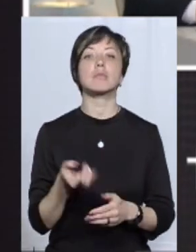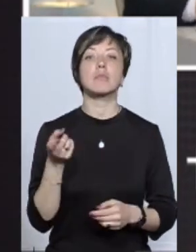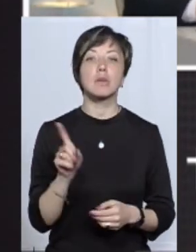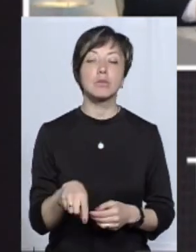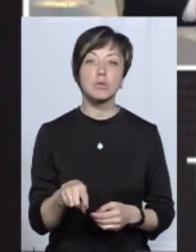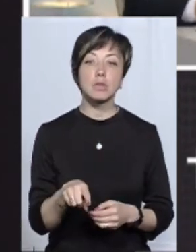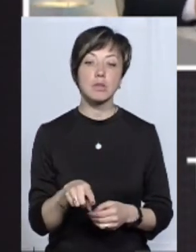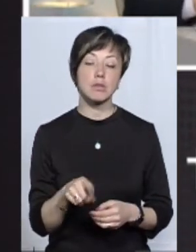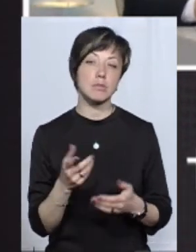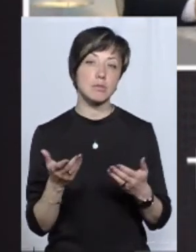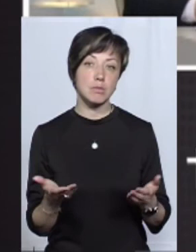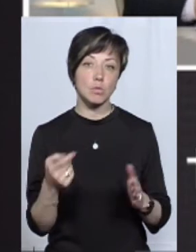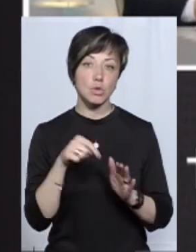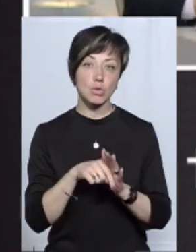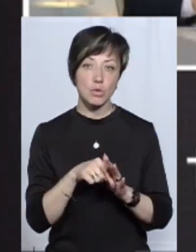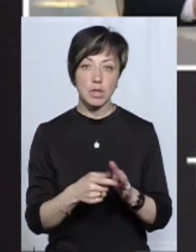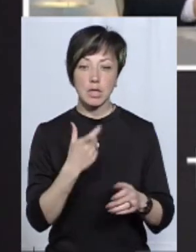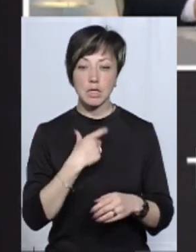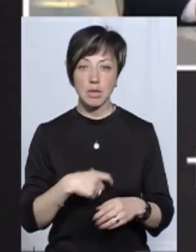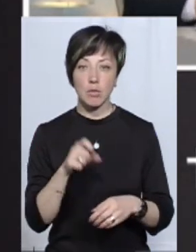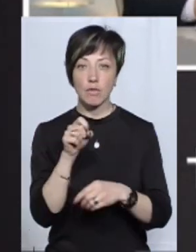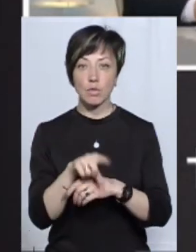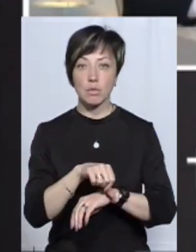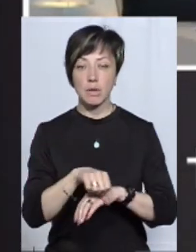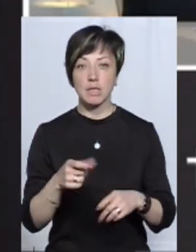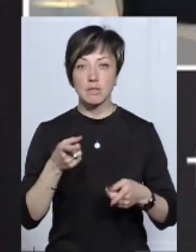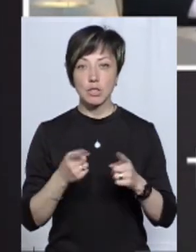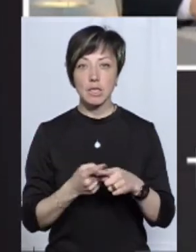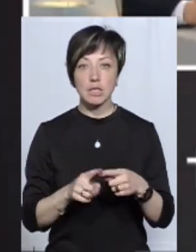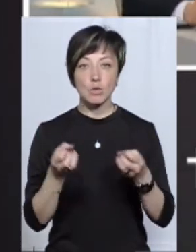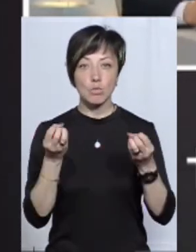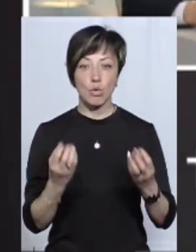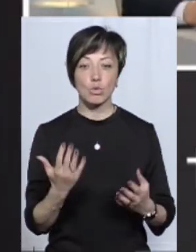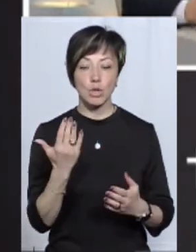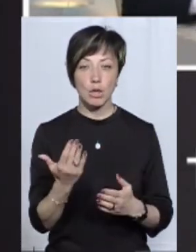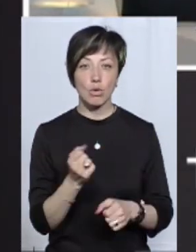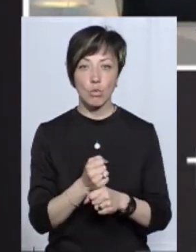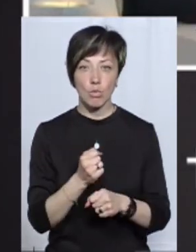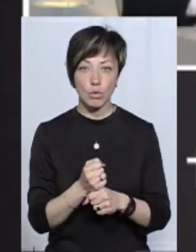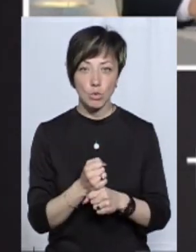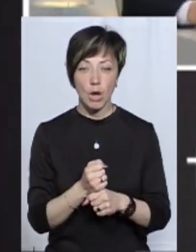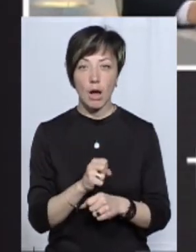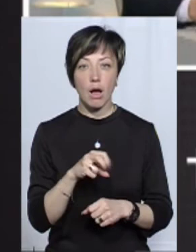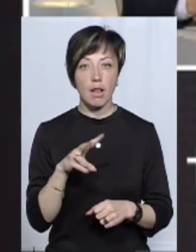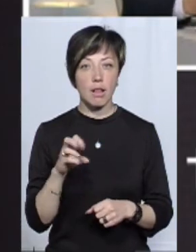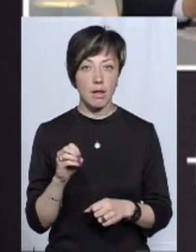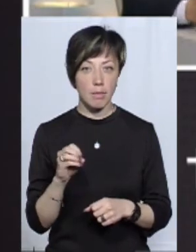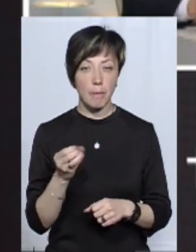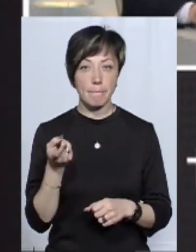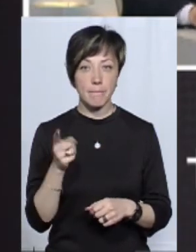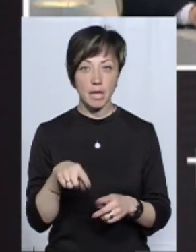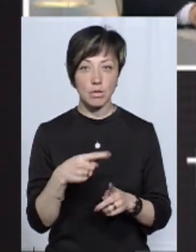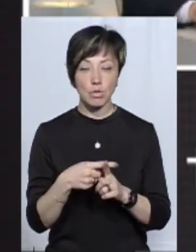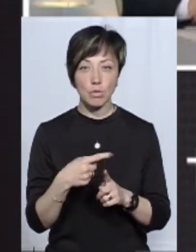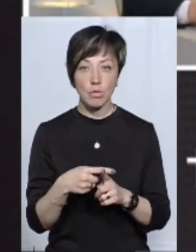тоді вони, по суті, беруть на себе функцію митниці. Звичайно, це спрощує їхню роботу, але при